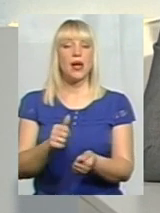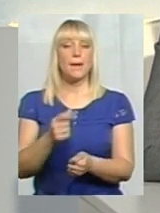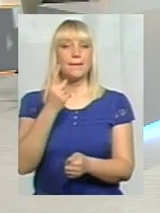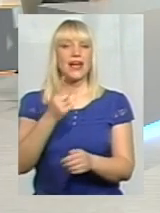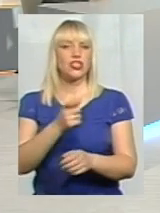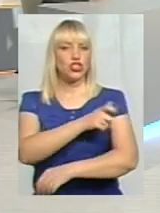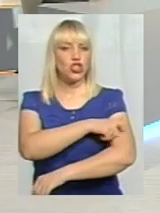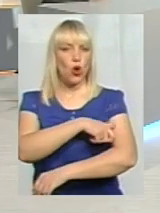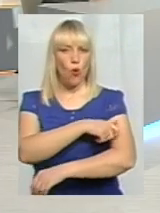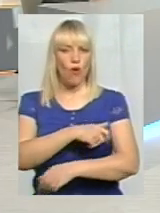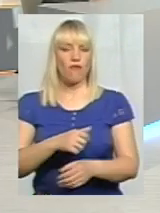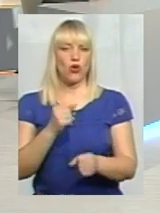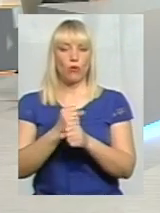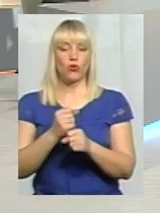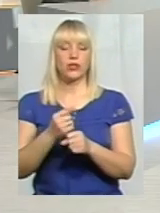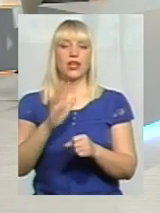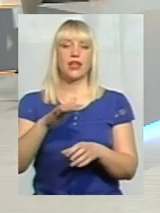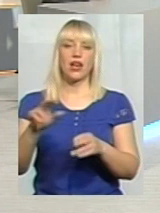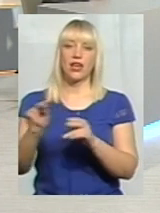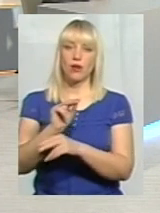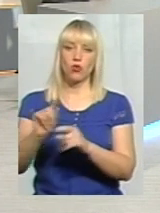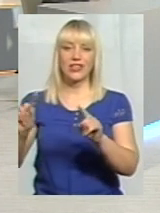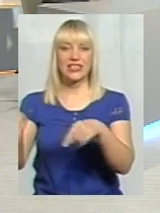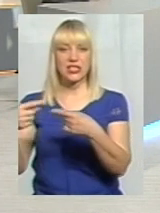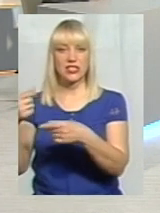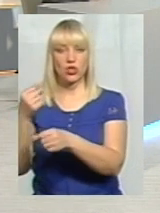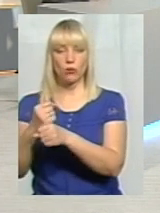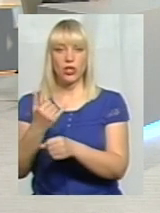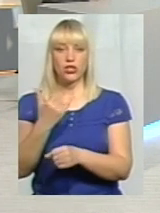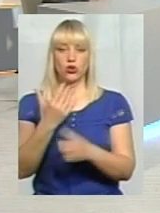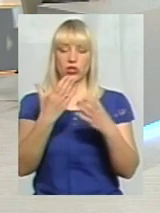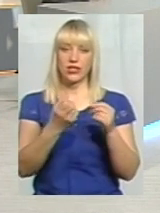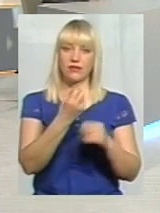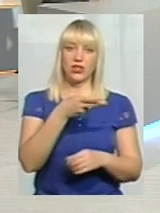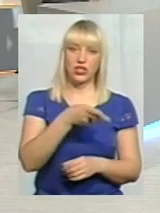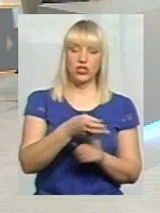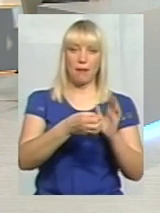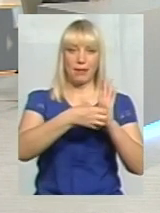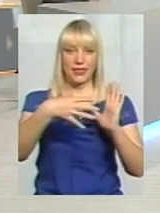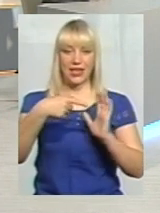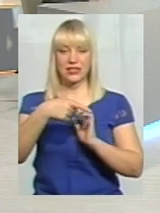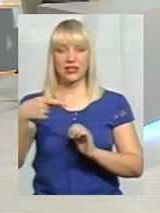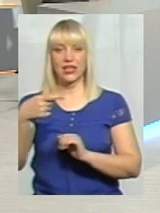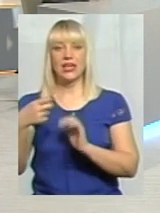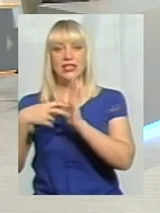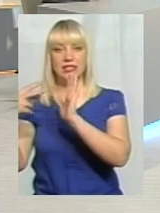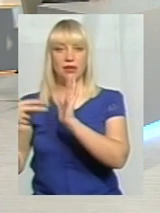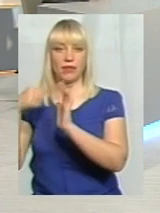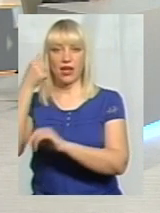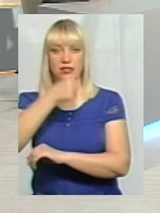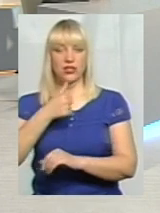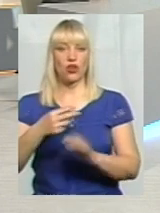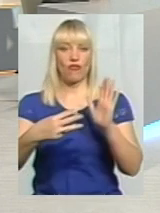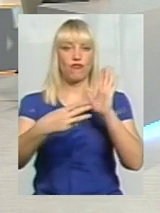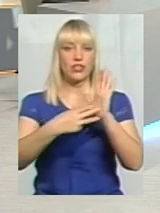Далі ремонтно-реставраційні роботи на сьогоднішній день з 2015 по 2017 рік це вісім з